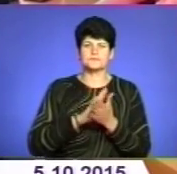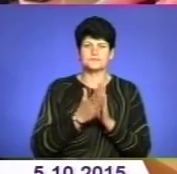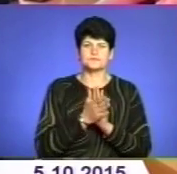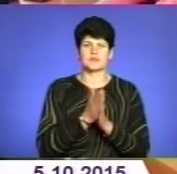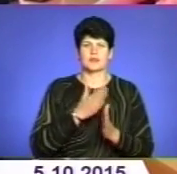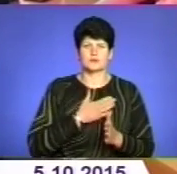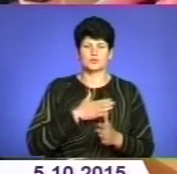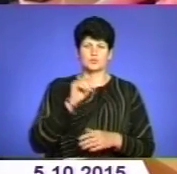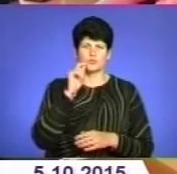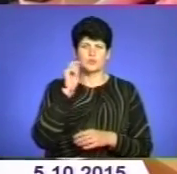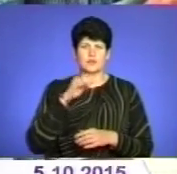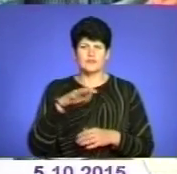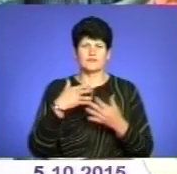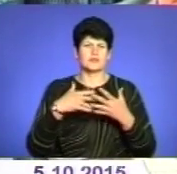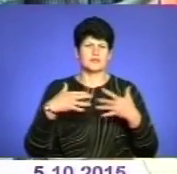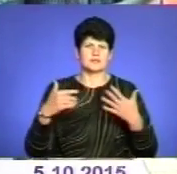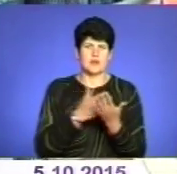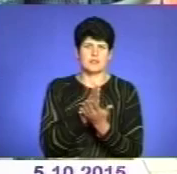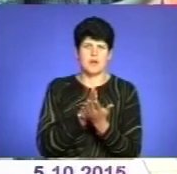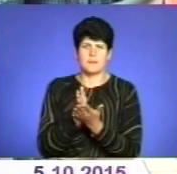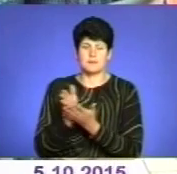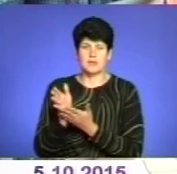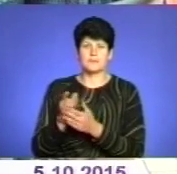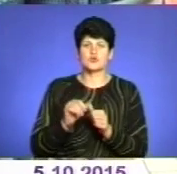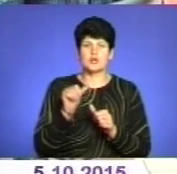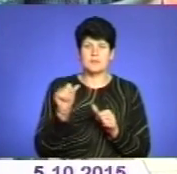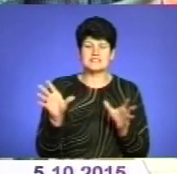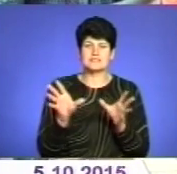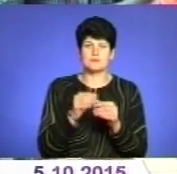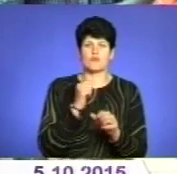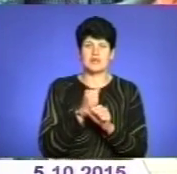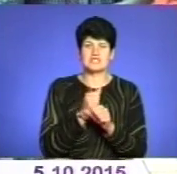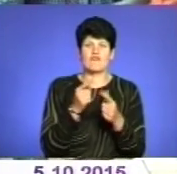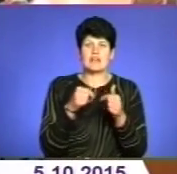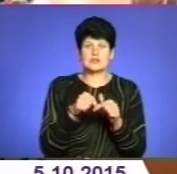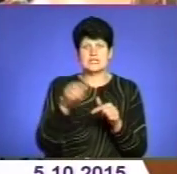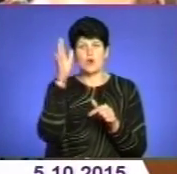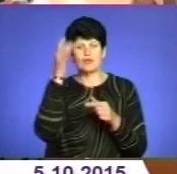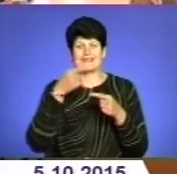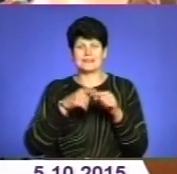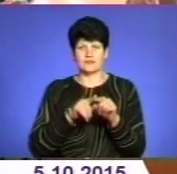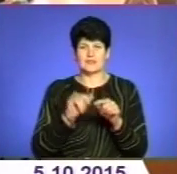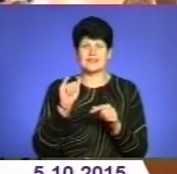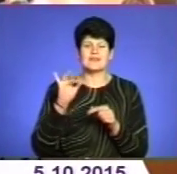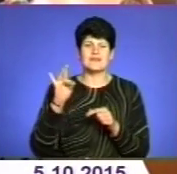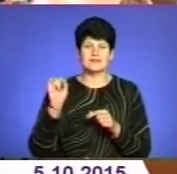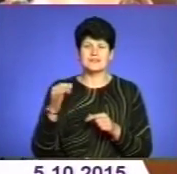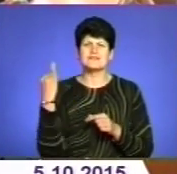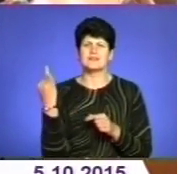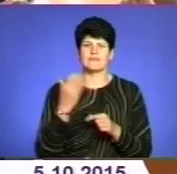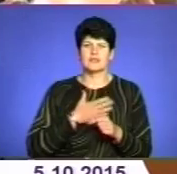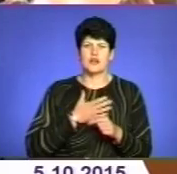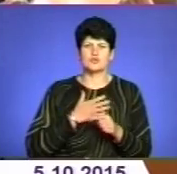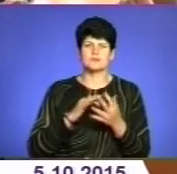нашою країною у розмаїтих напрямках. Зокрема, це співпраця в галузі науки і техніки. Іранські інвестори зацікавлені і нашою